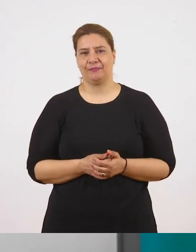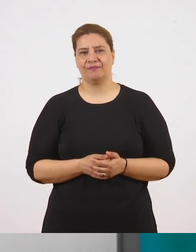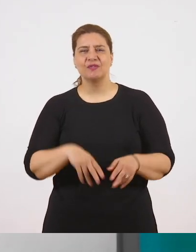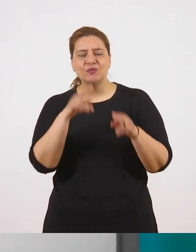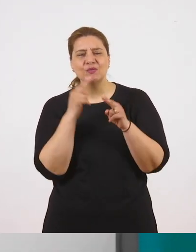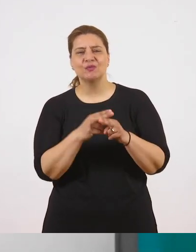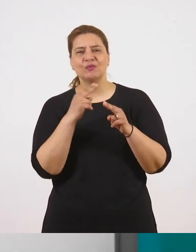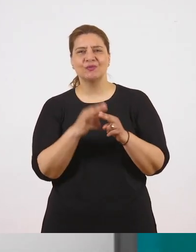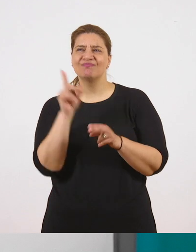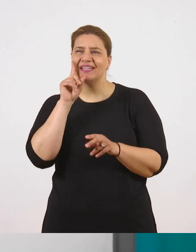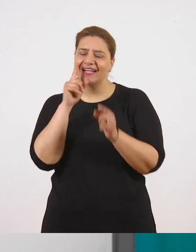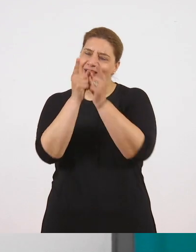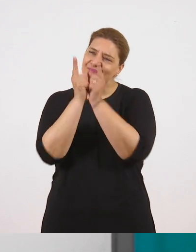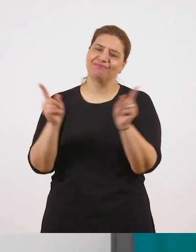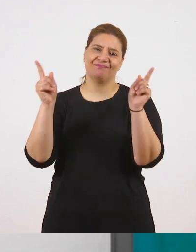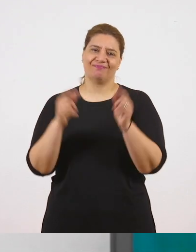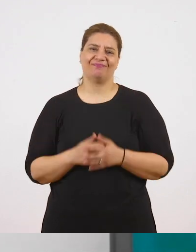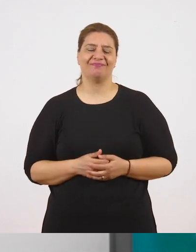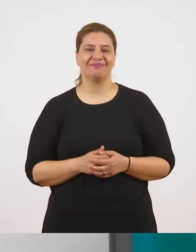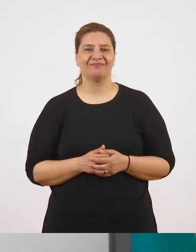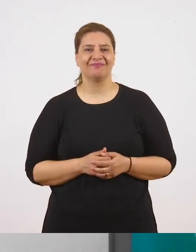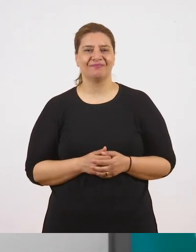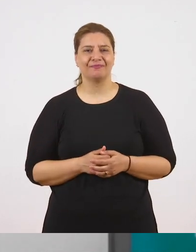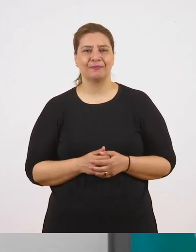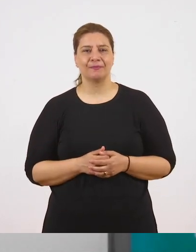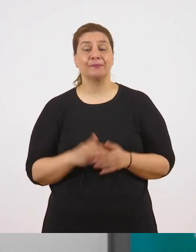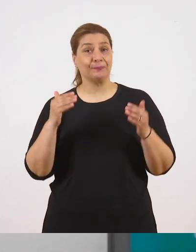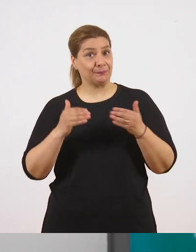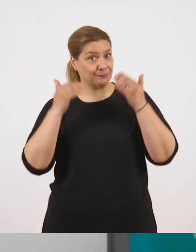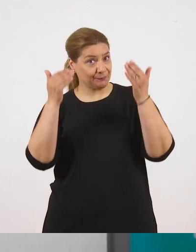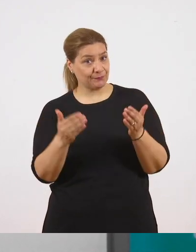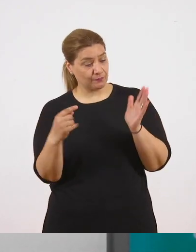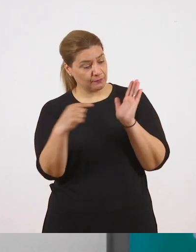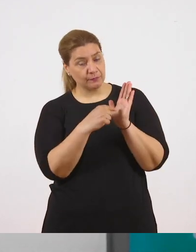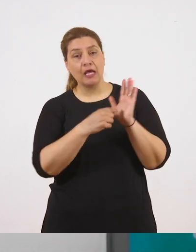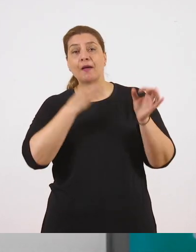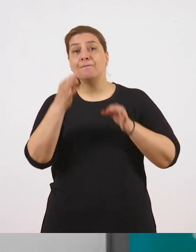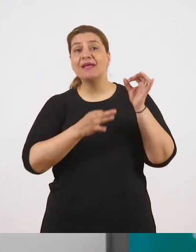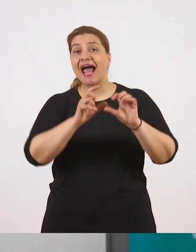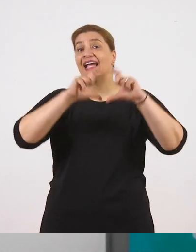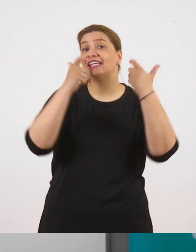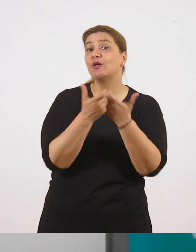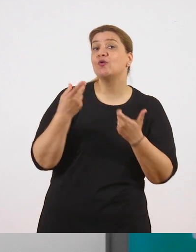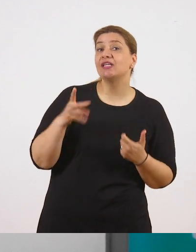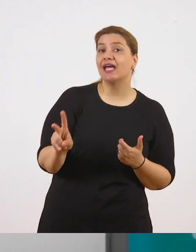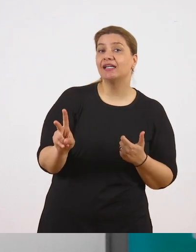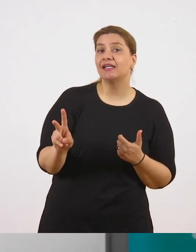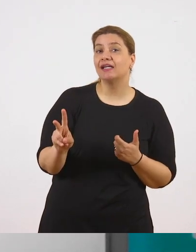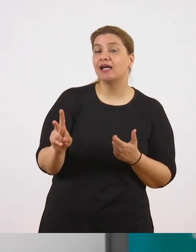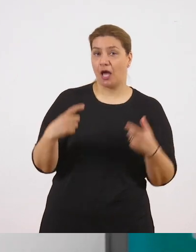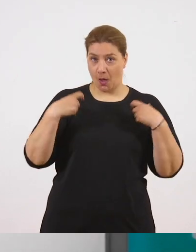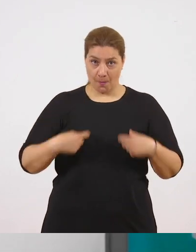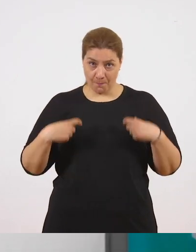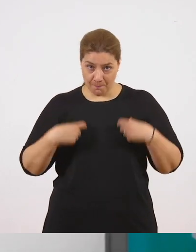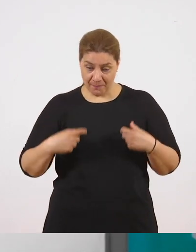πολύ ιδιαίτερη γυναίκα. Στη συνέχεια μας μιλάει για την οικογένεια της οποίας μέρος είναι